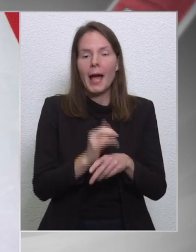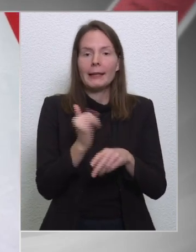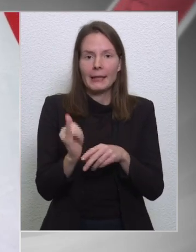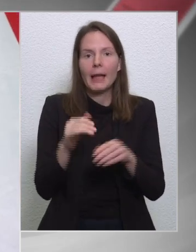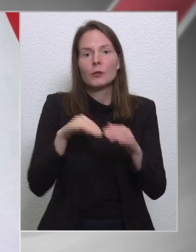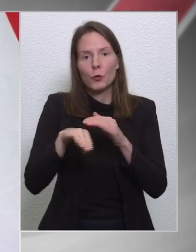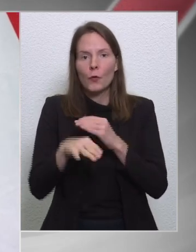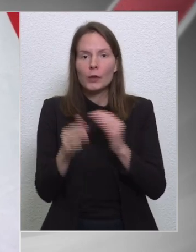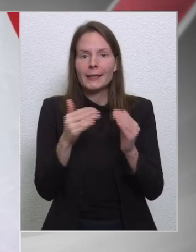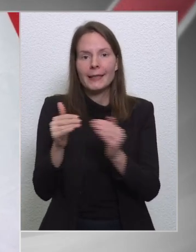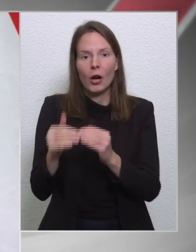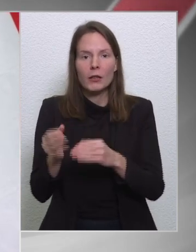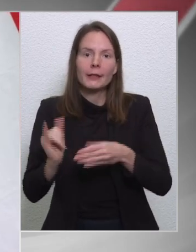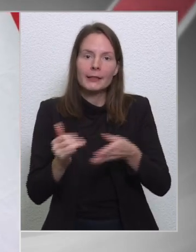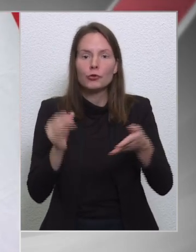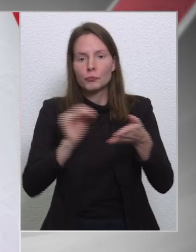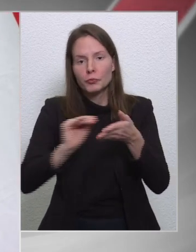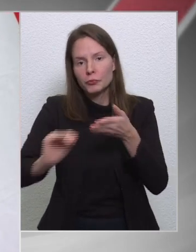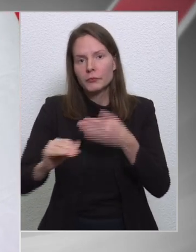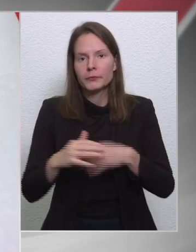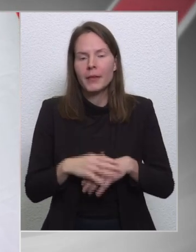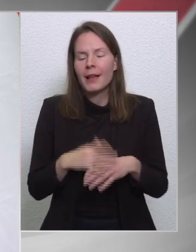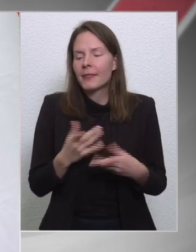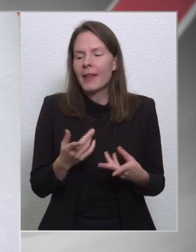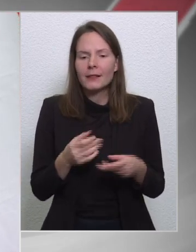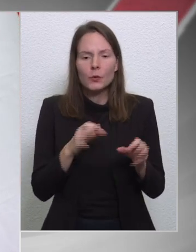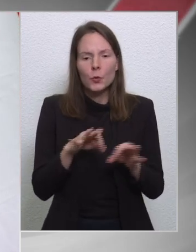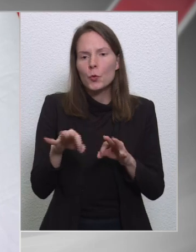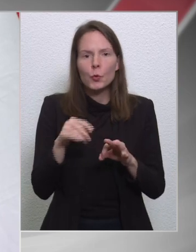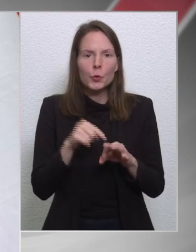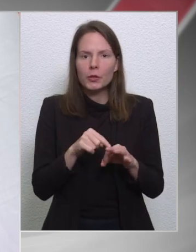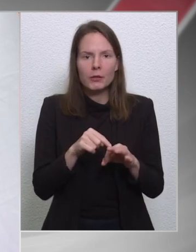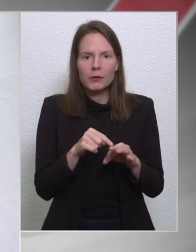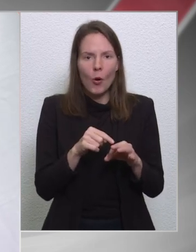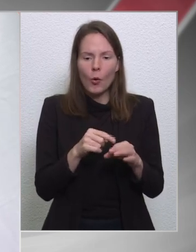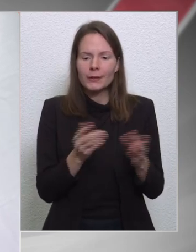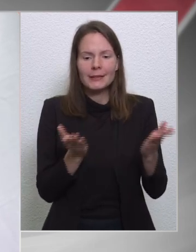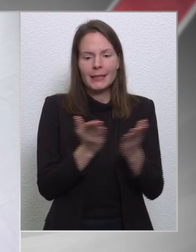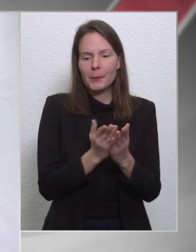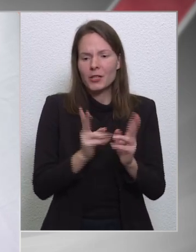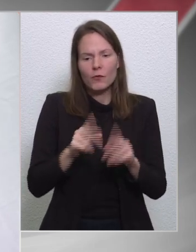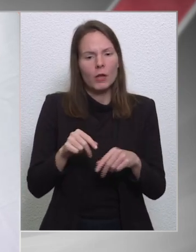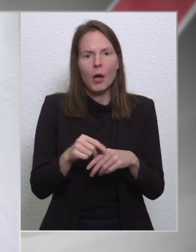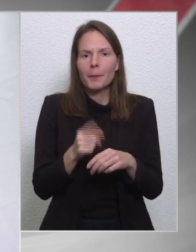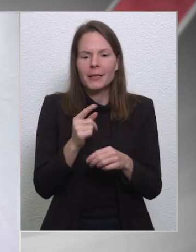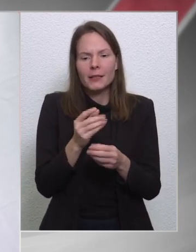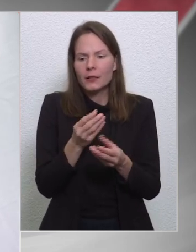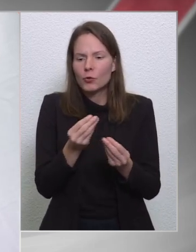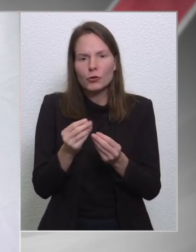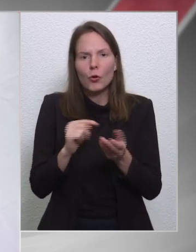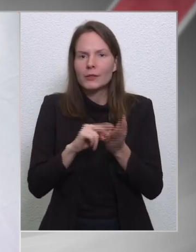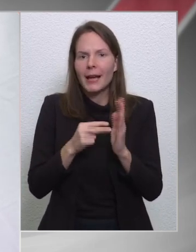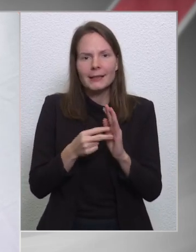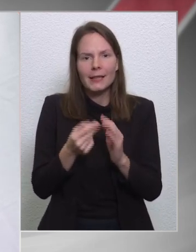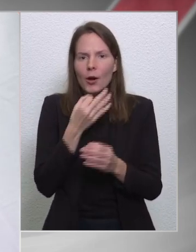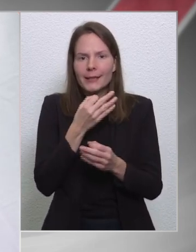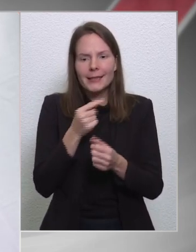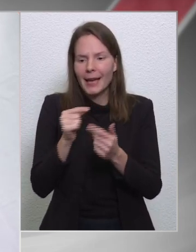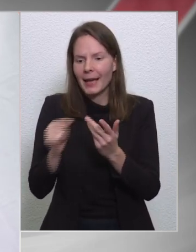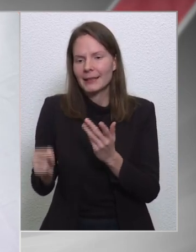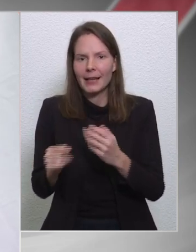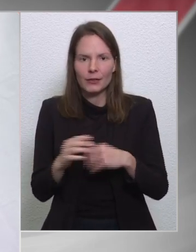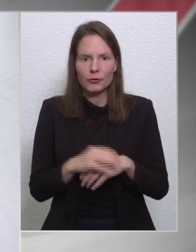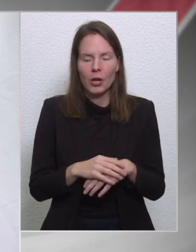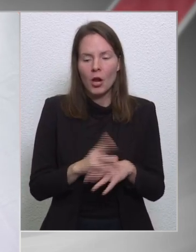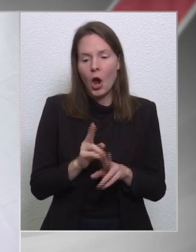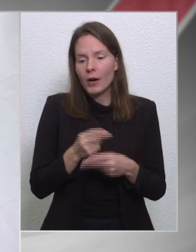kiterjed. Tehát ezért nagyon számtalan az ügy súlyához képest egészen csekély, technikai kérdés, jó indulattal akár már rendezetnek